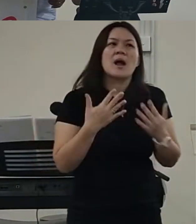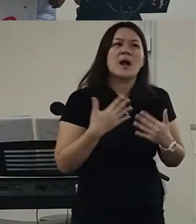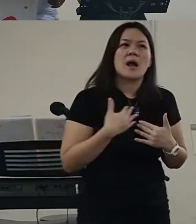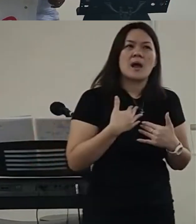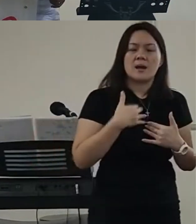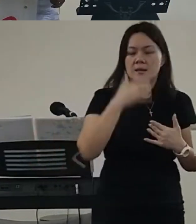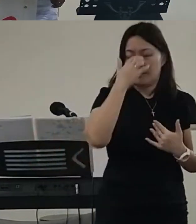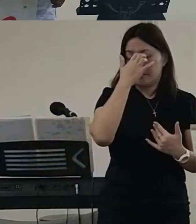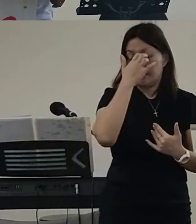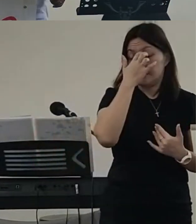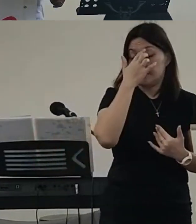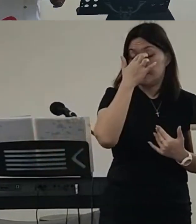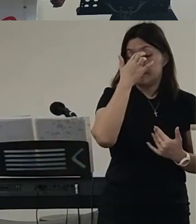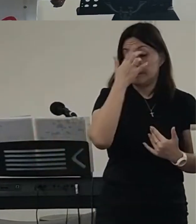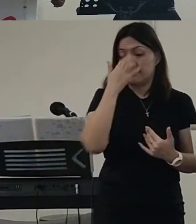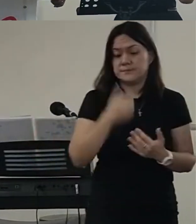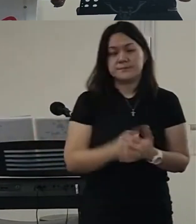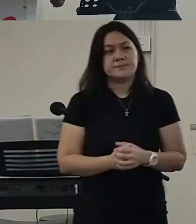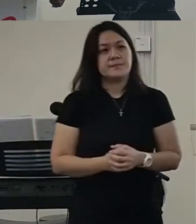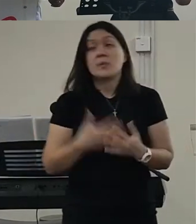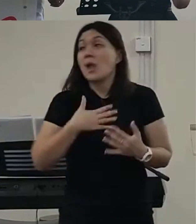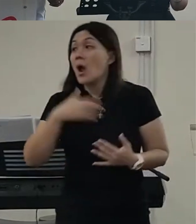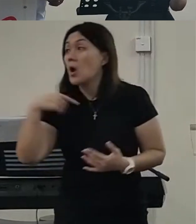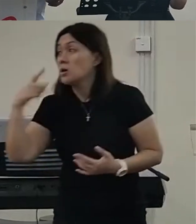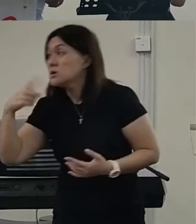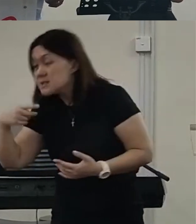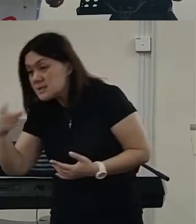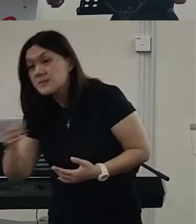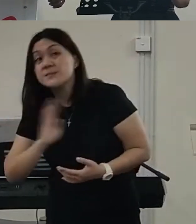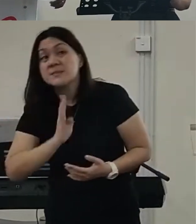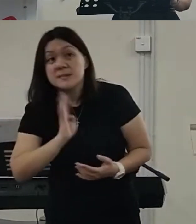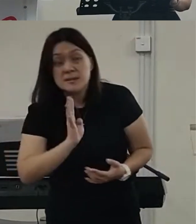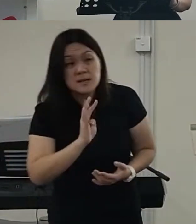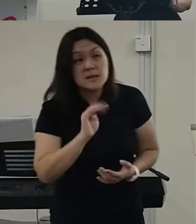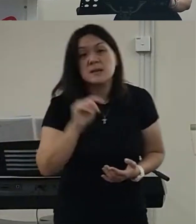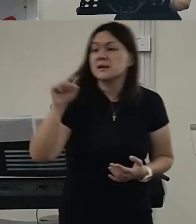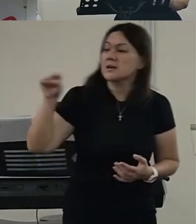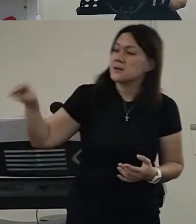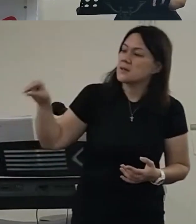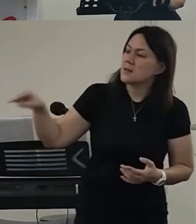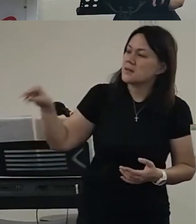然后我就告诉上帝说呢给我这个机会呢能够触摸他